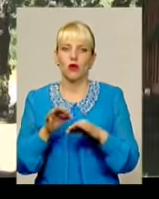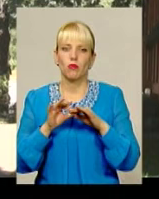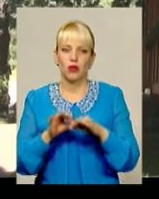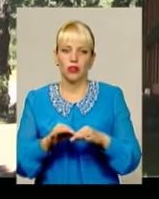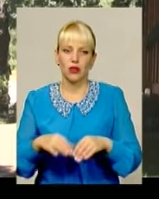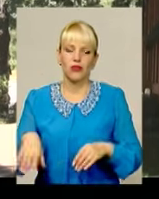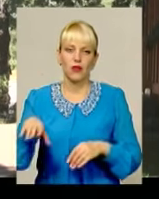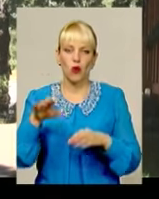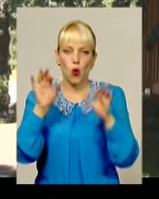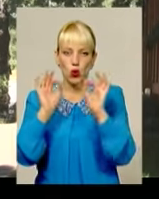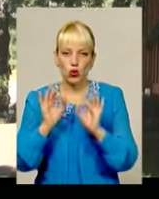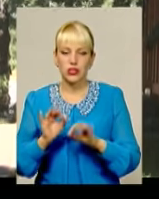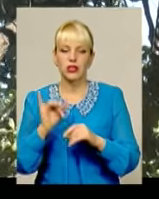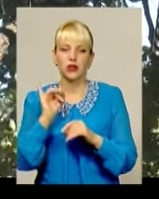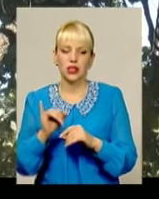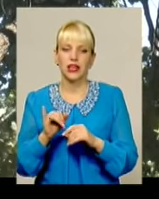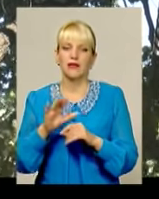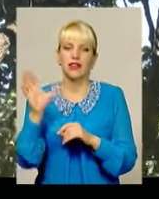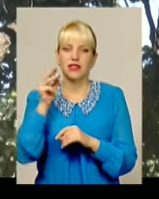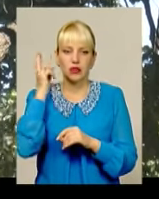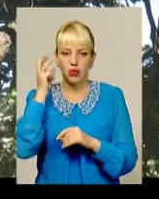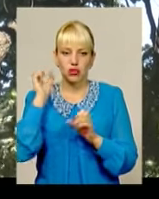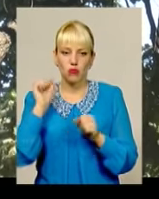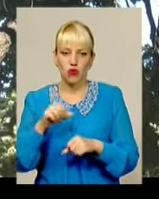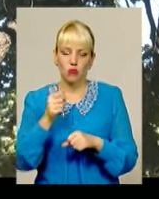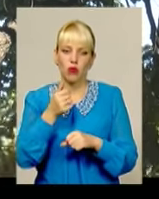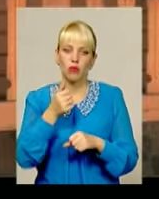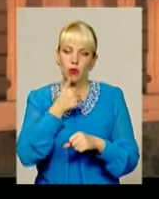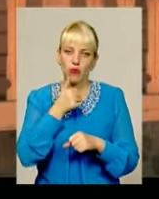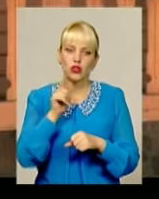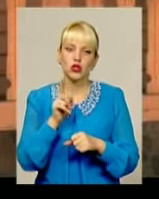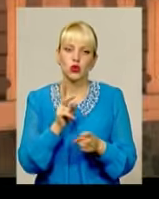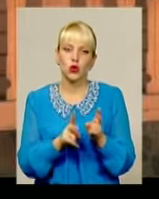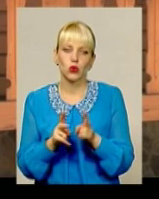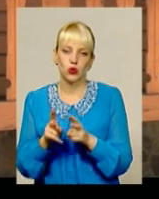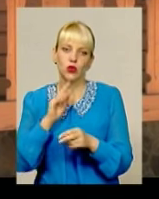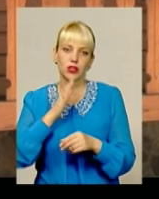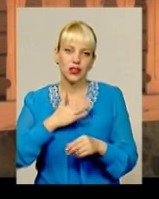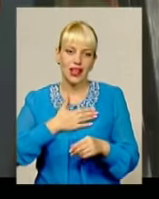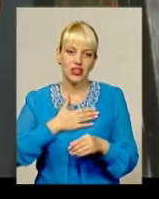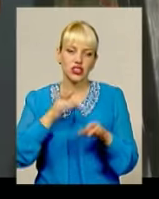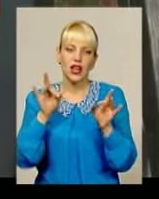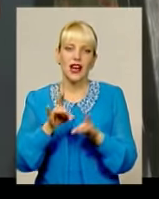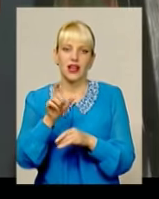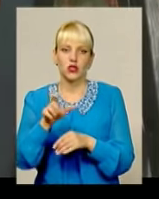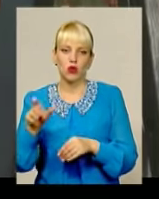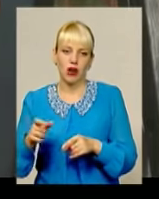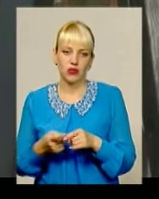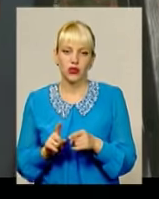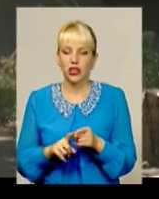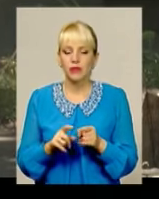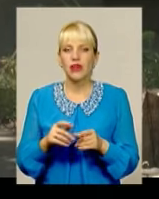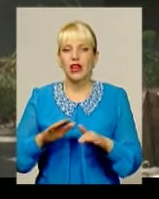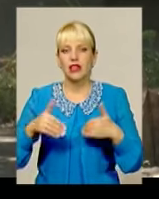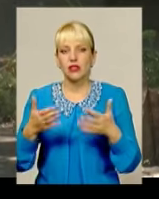гості міста зможуть спробувати те, що готують наші ресторатори. Ініціативу створення та проведення фестивалю активно